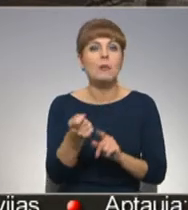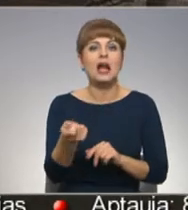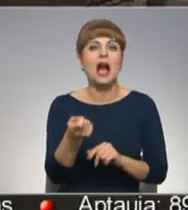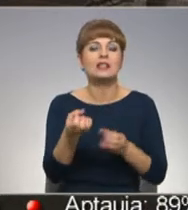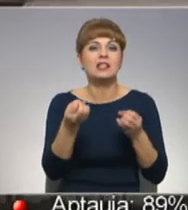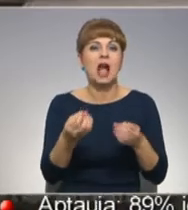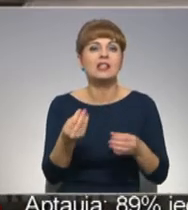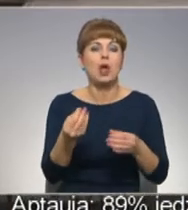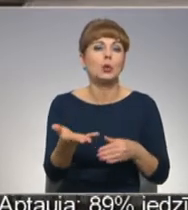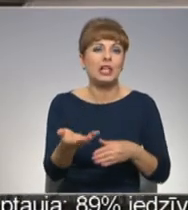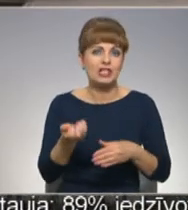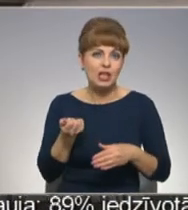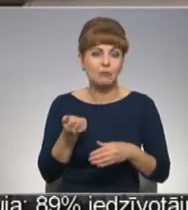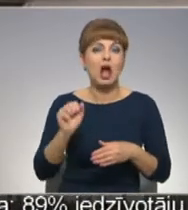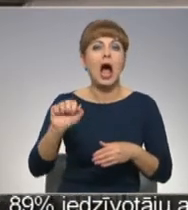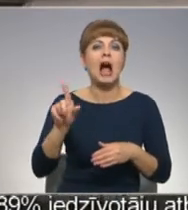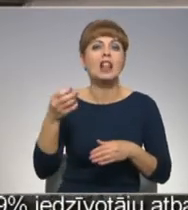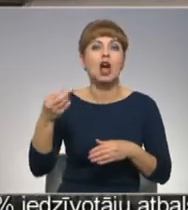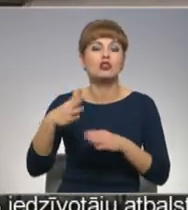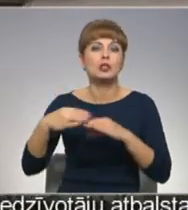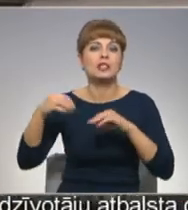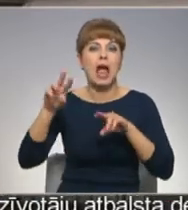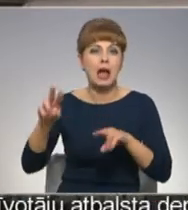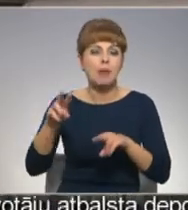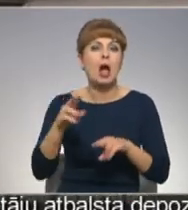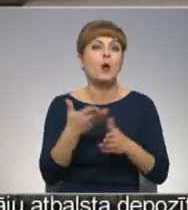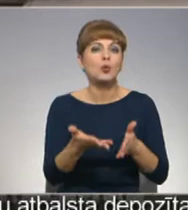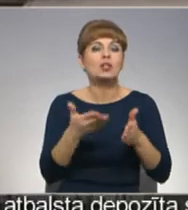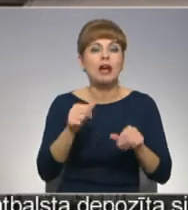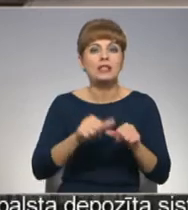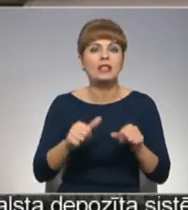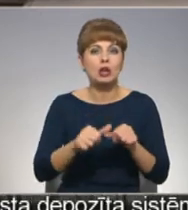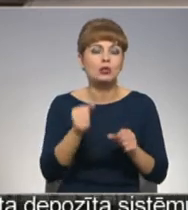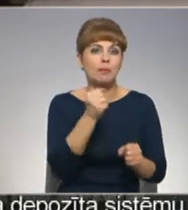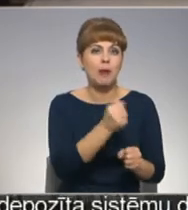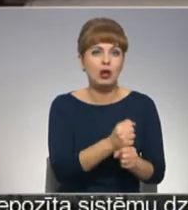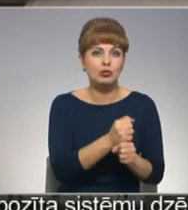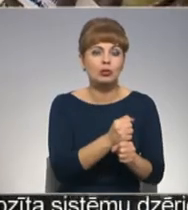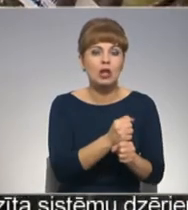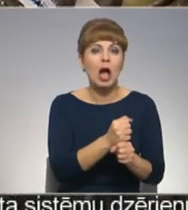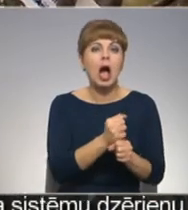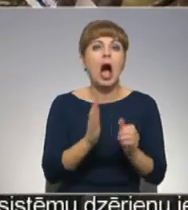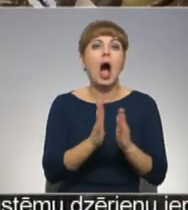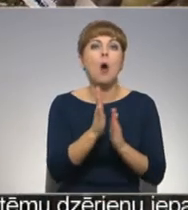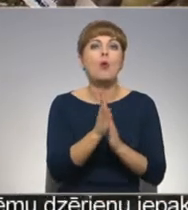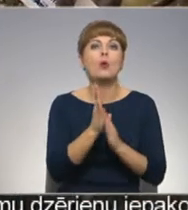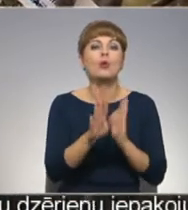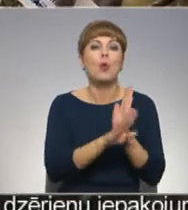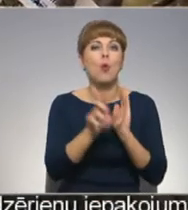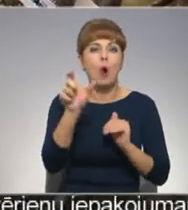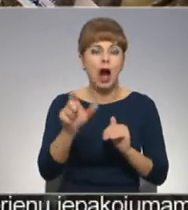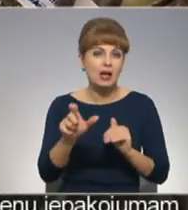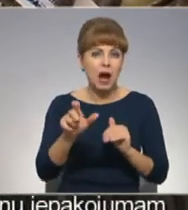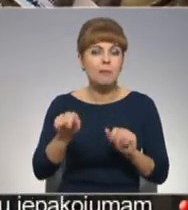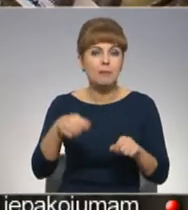naudas izņemšanai. Allažu saimes nozīmi uzvar arī Sigulds pagasta augļkopis Jānis Zilvērs. Esotās biedram ar